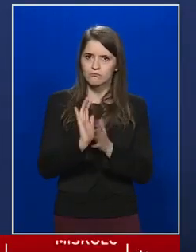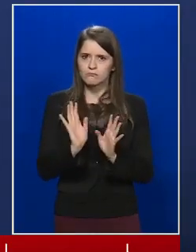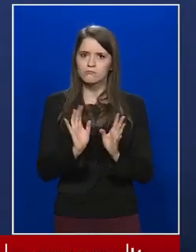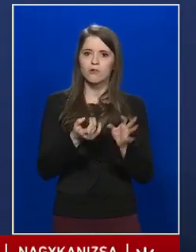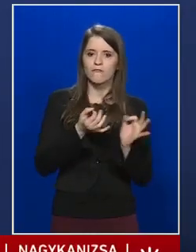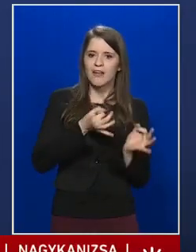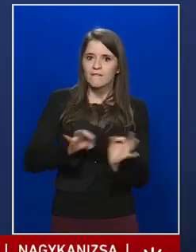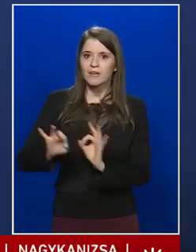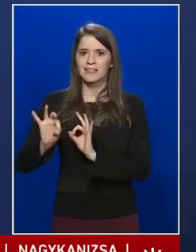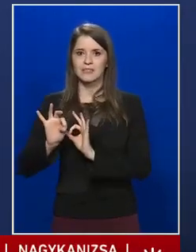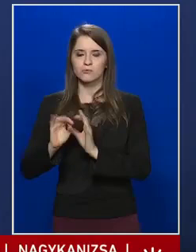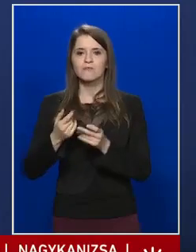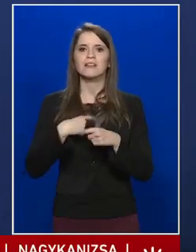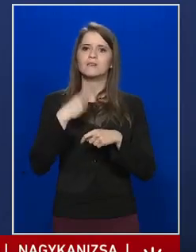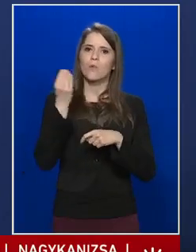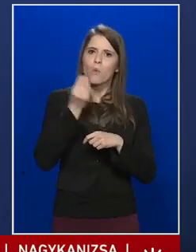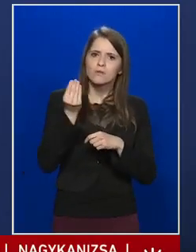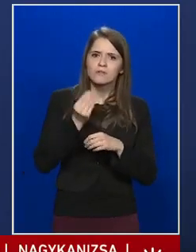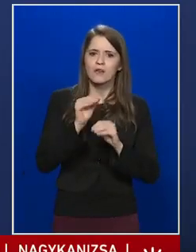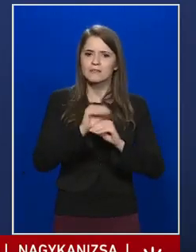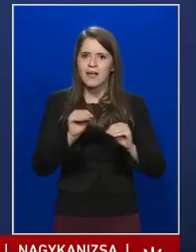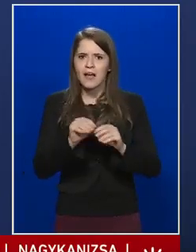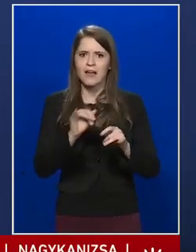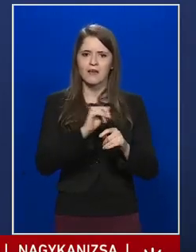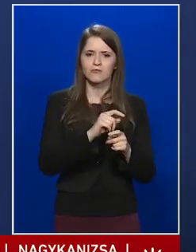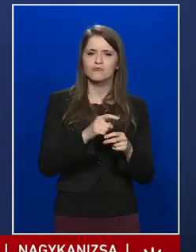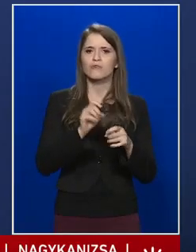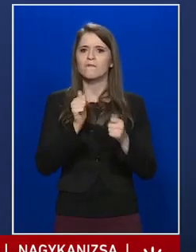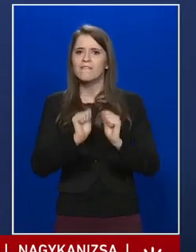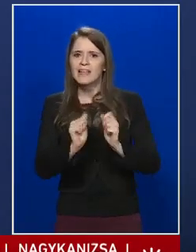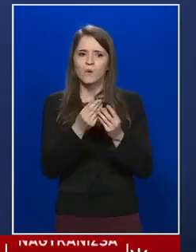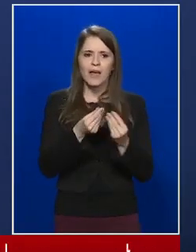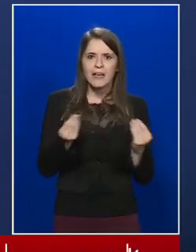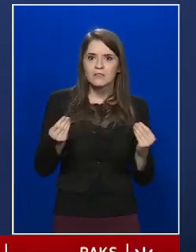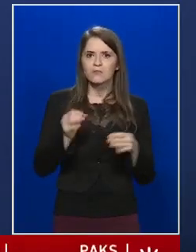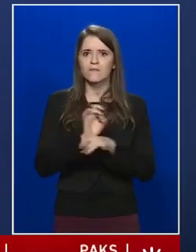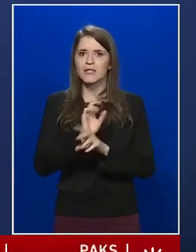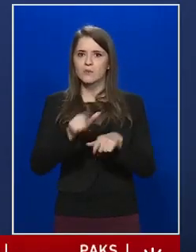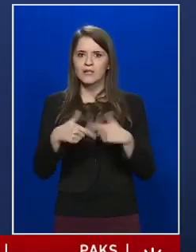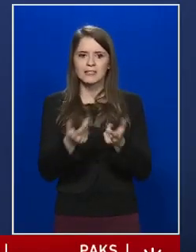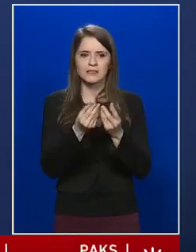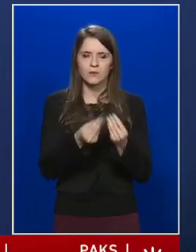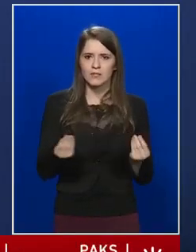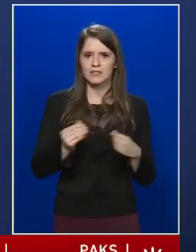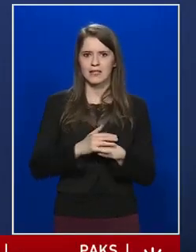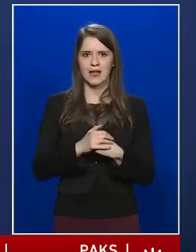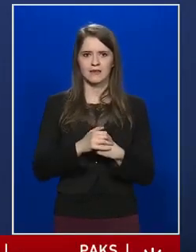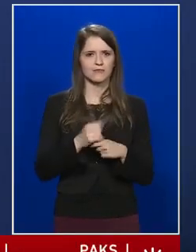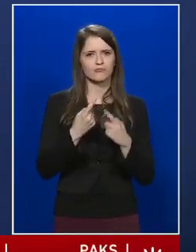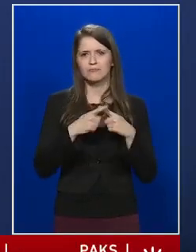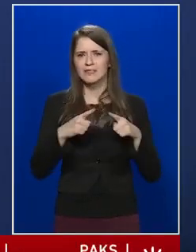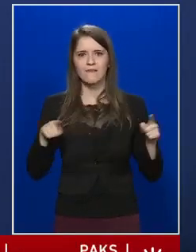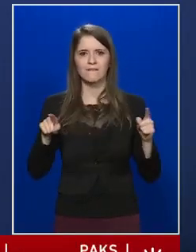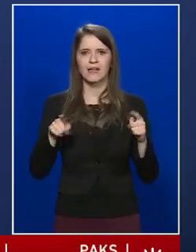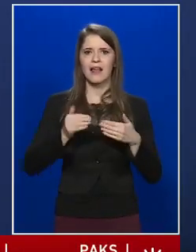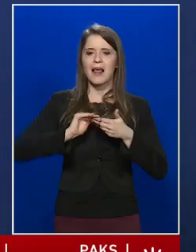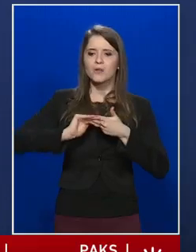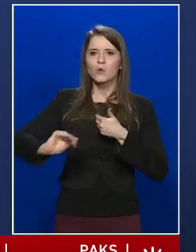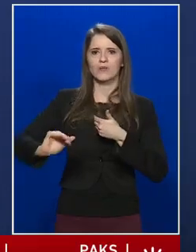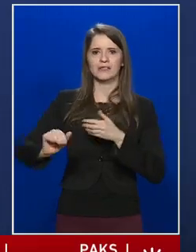oktatásokat is, védőeszközök, fertőtlenítőszerek, és mindenféle elkülönítés,